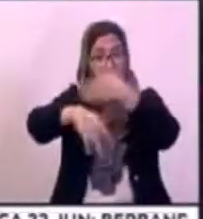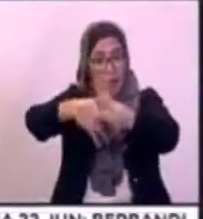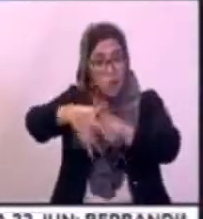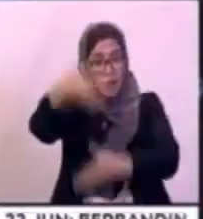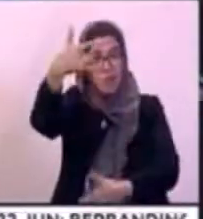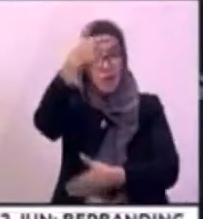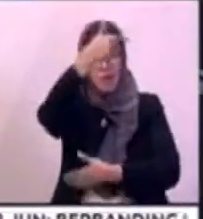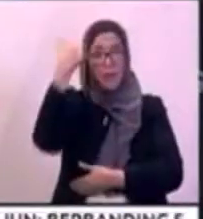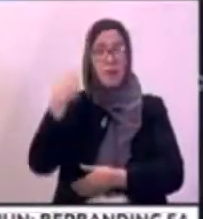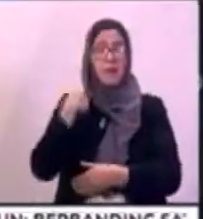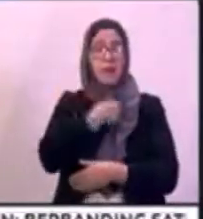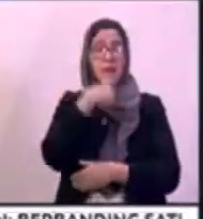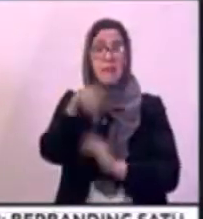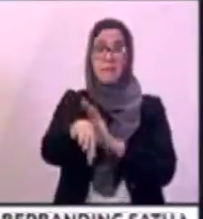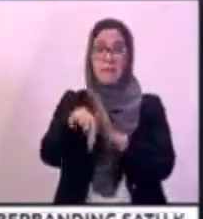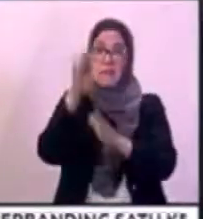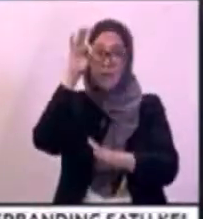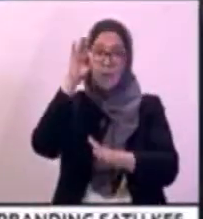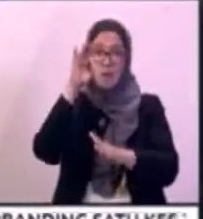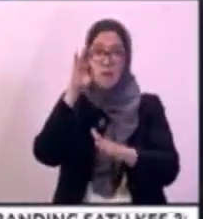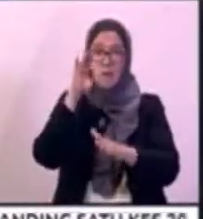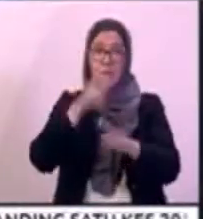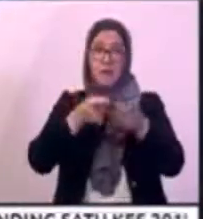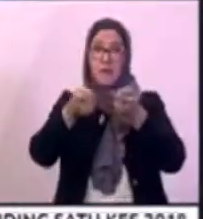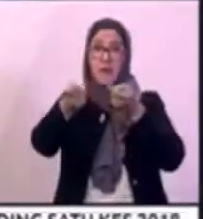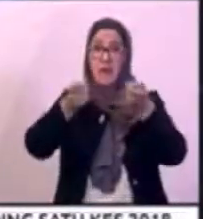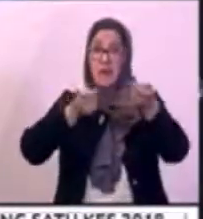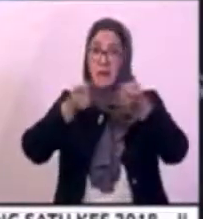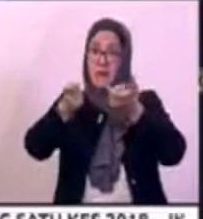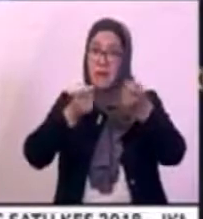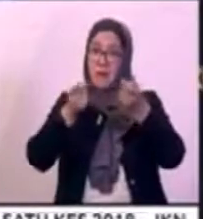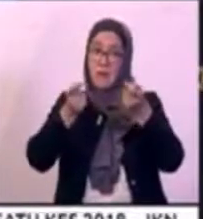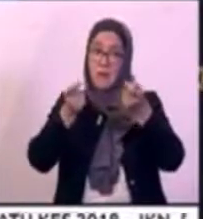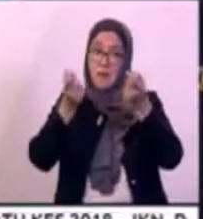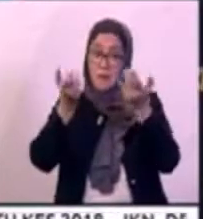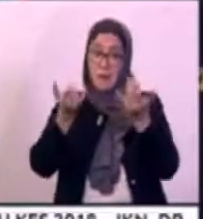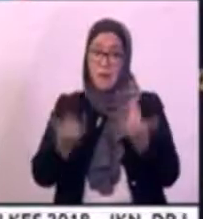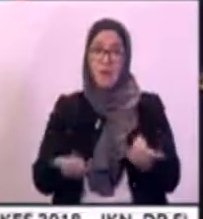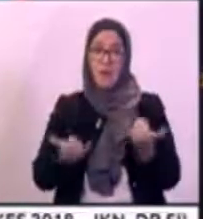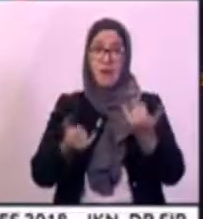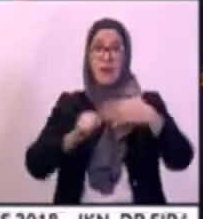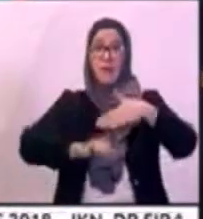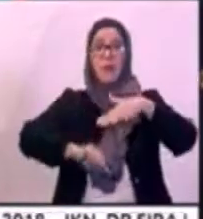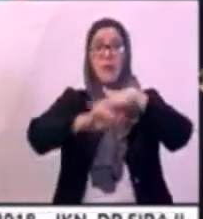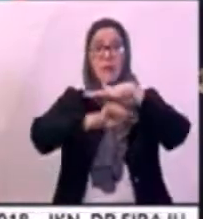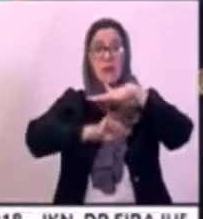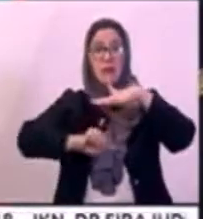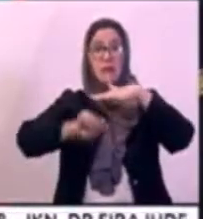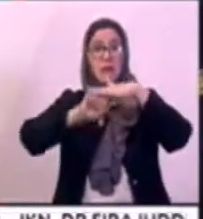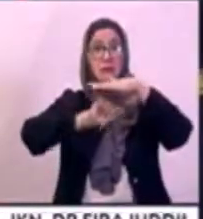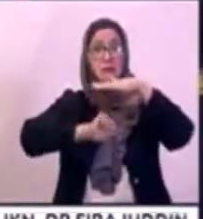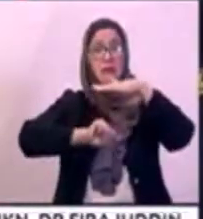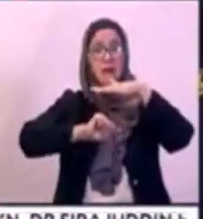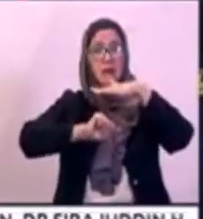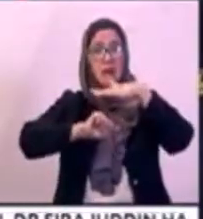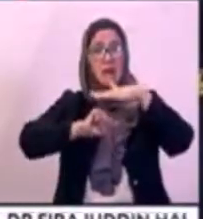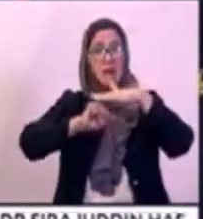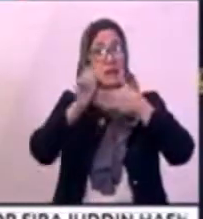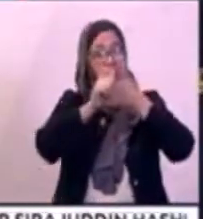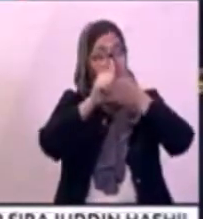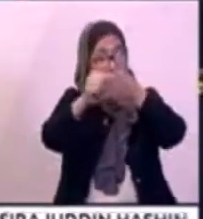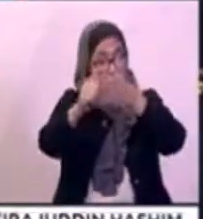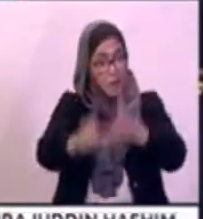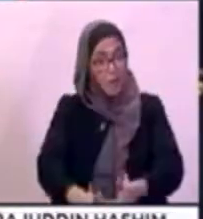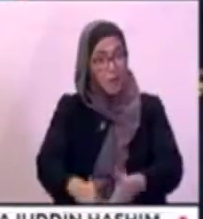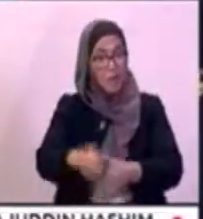dapati bahawa pentadbiran sekarang ini berasaskan kepada pemimpin yang dilantik.